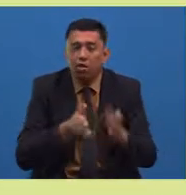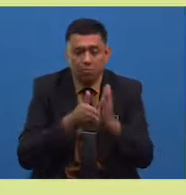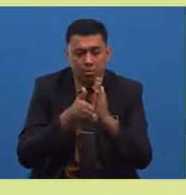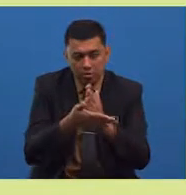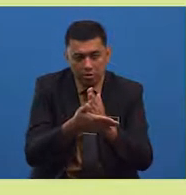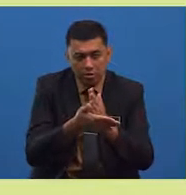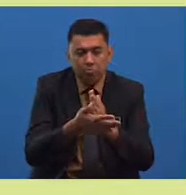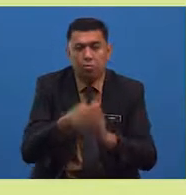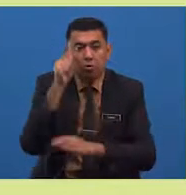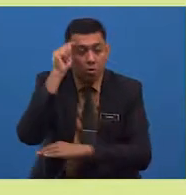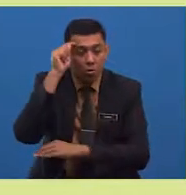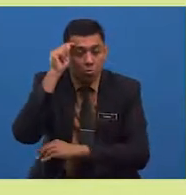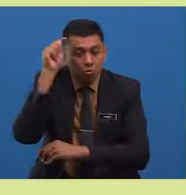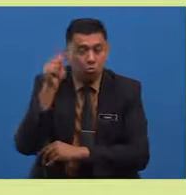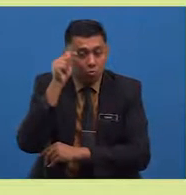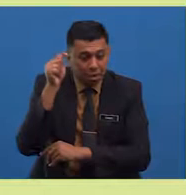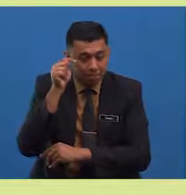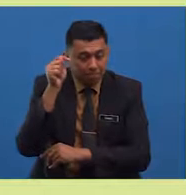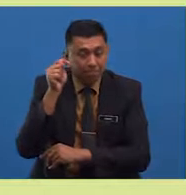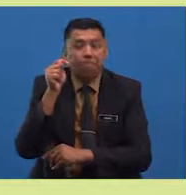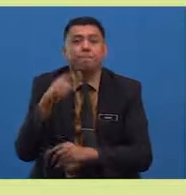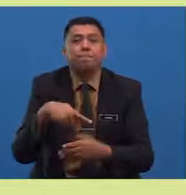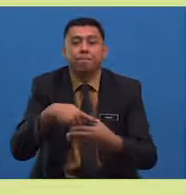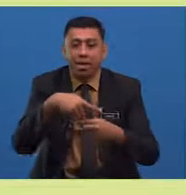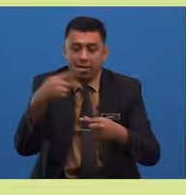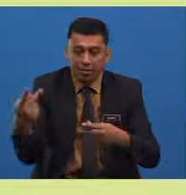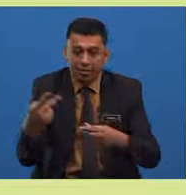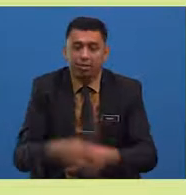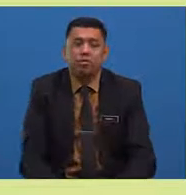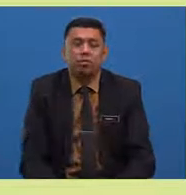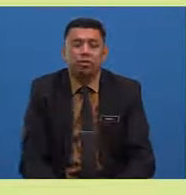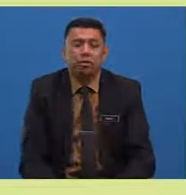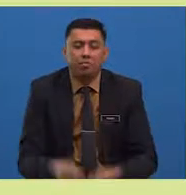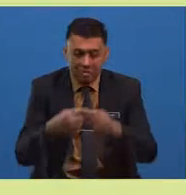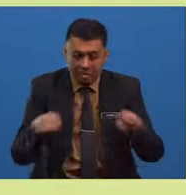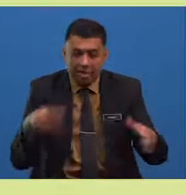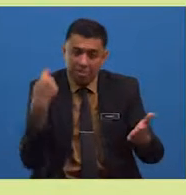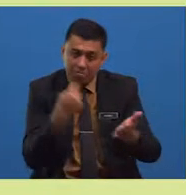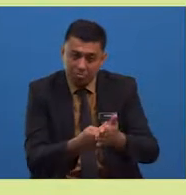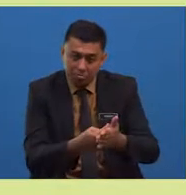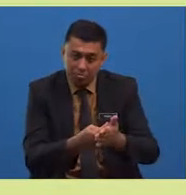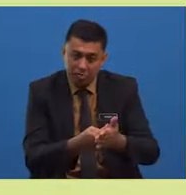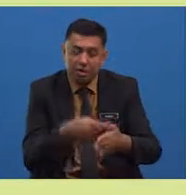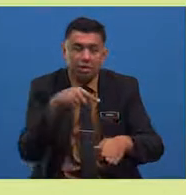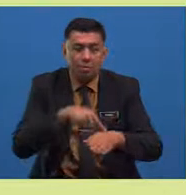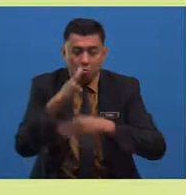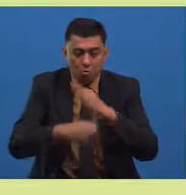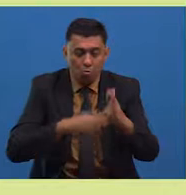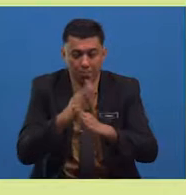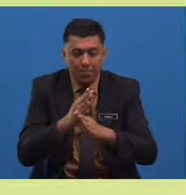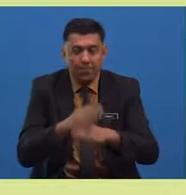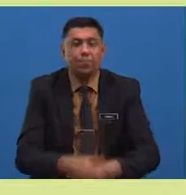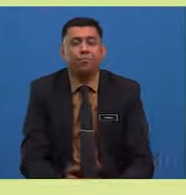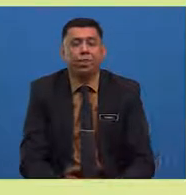empunya padi. Setelah tiba di bumi dengan selamat, si bongsu telah